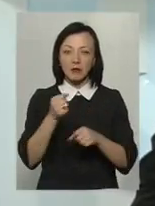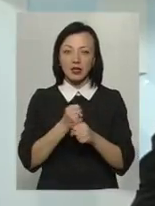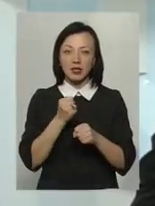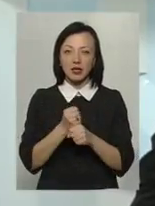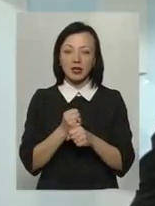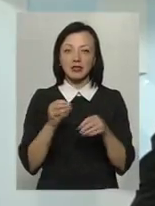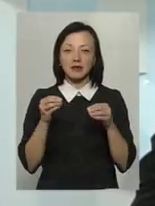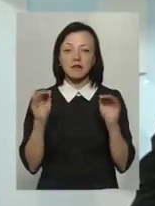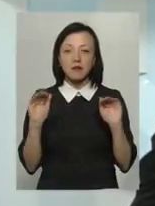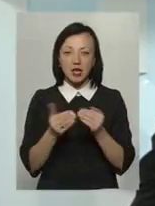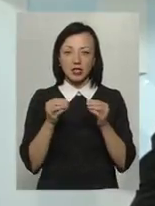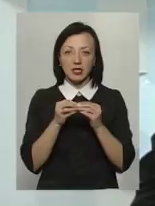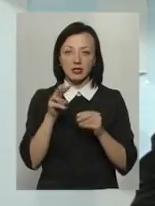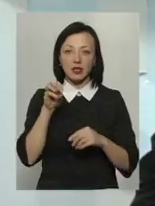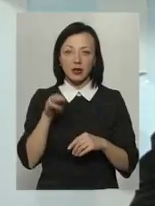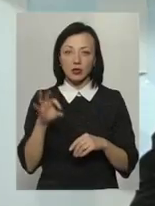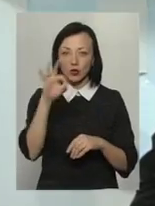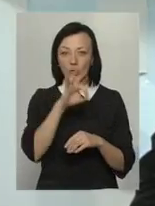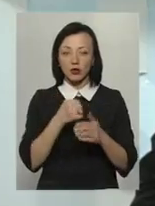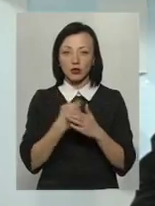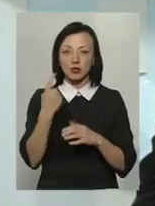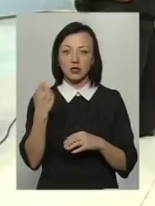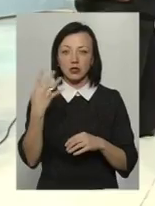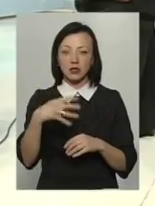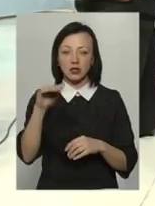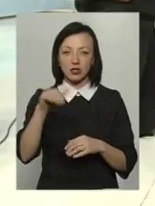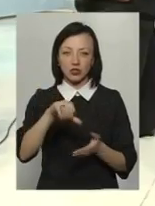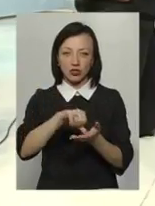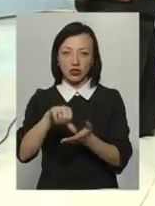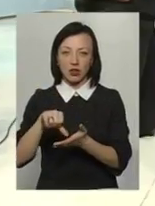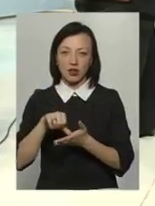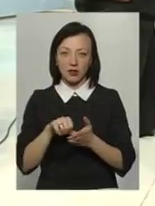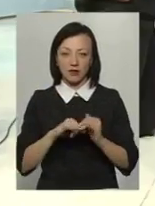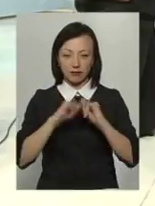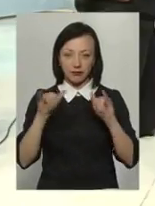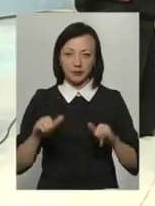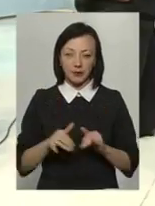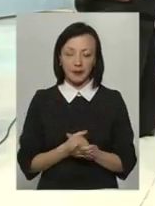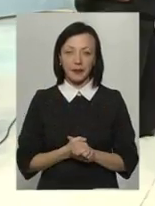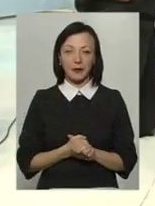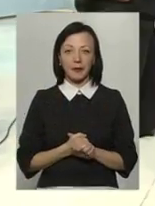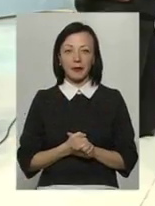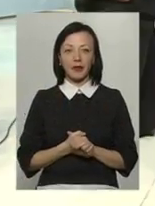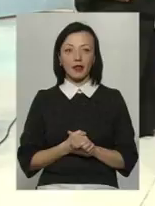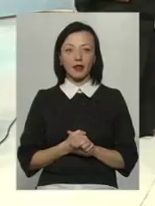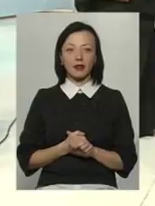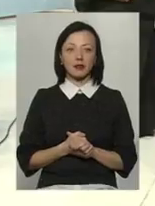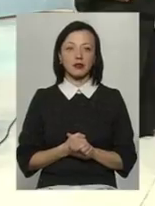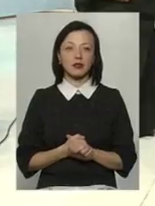ніж за 10 років з нуля до 140 тисяч членів вирости. І, ну,